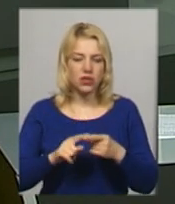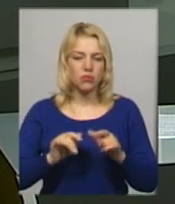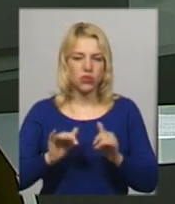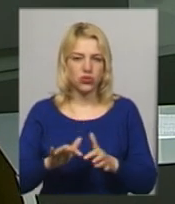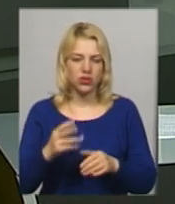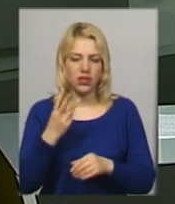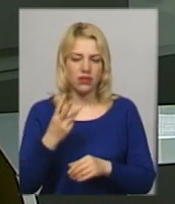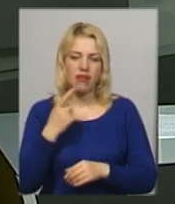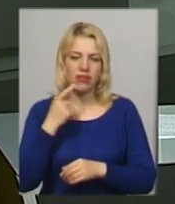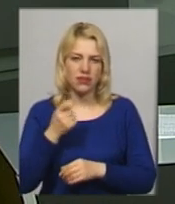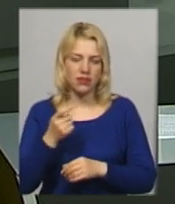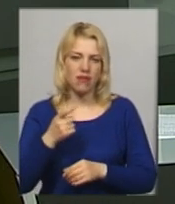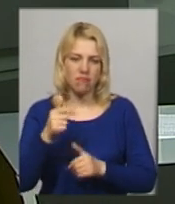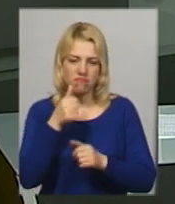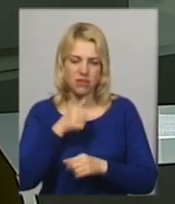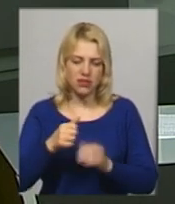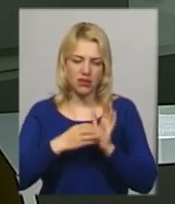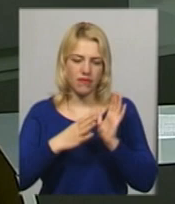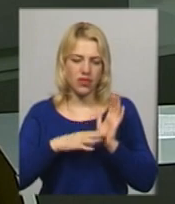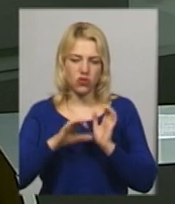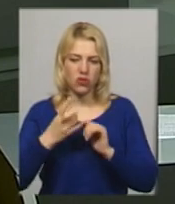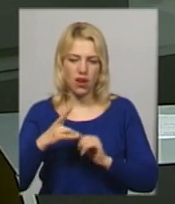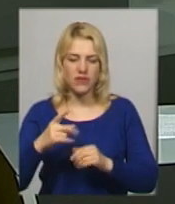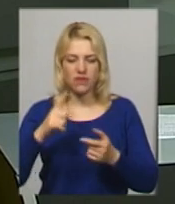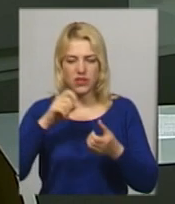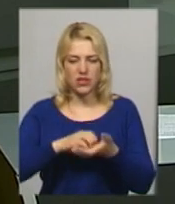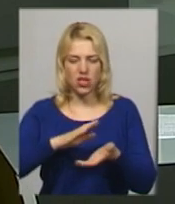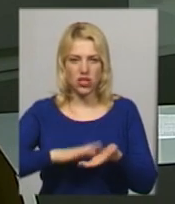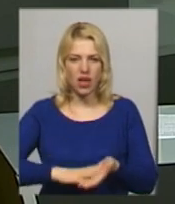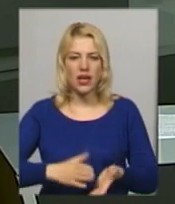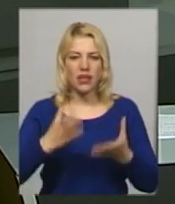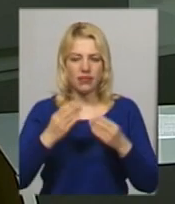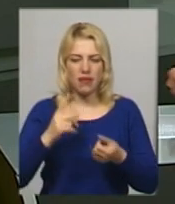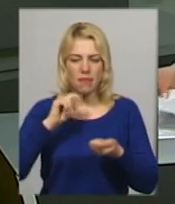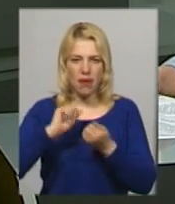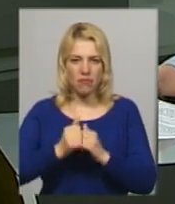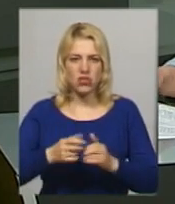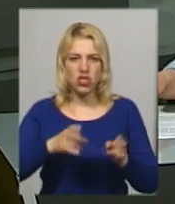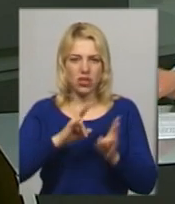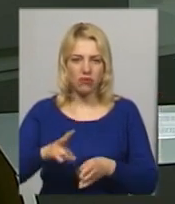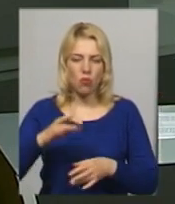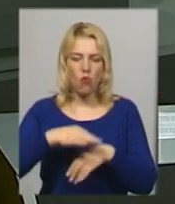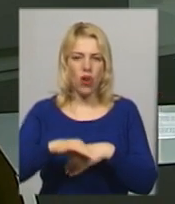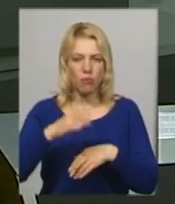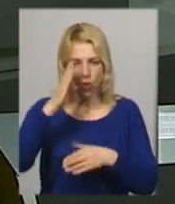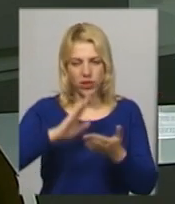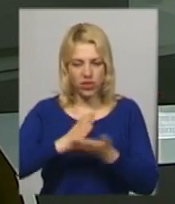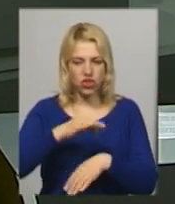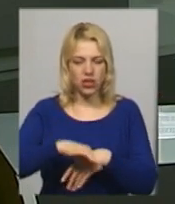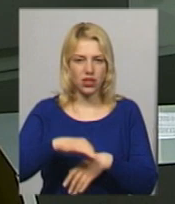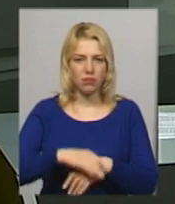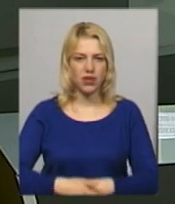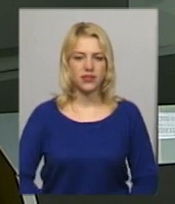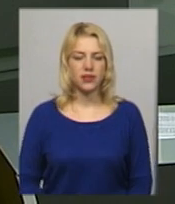третю неділю місяця, 19 травня, відзначається День пам'яті жертв політичних репресій. Інавгурацію